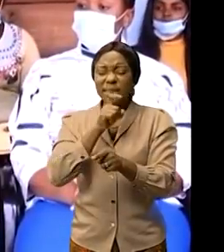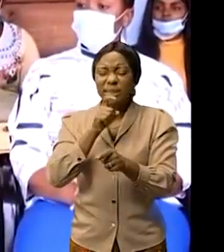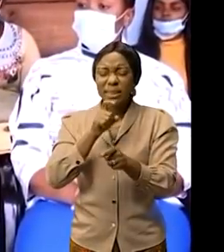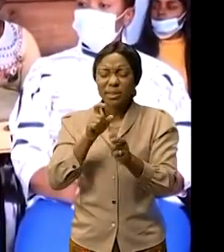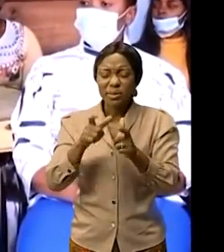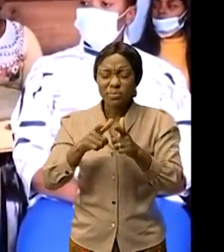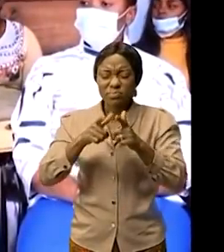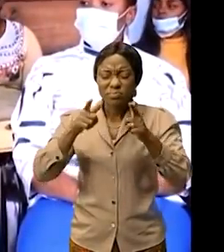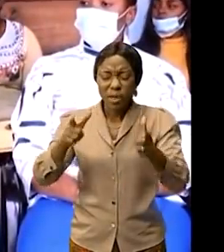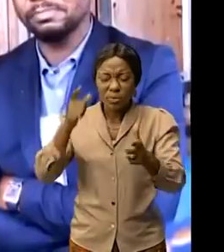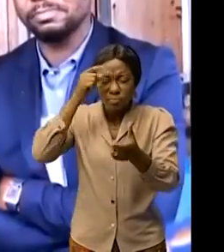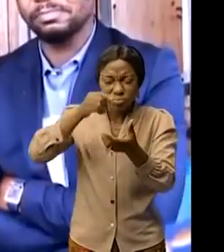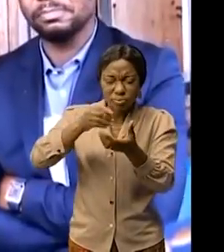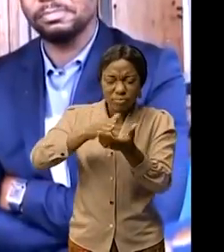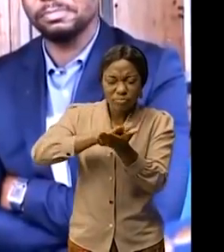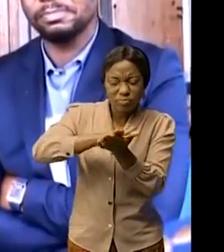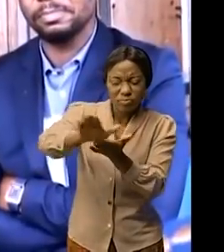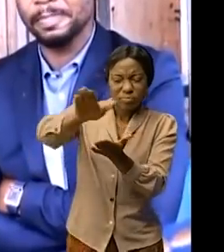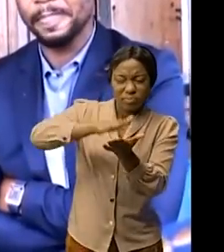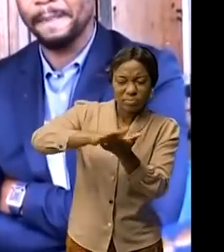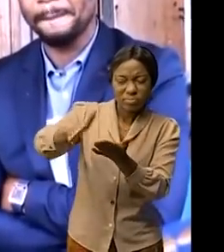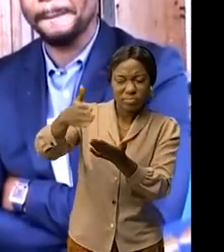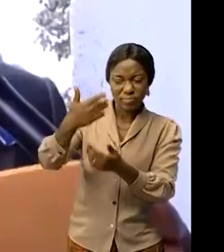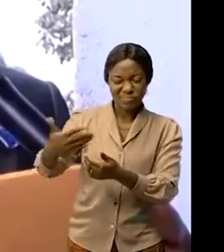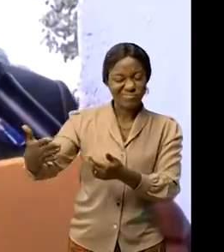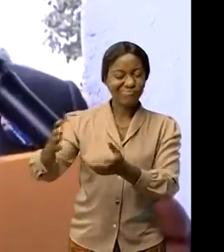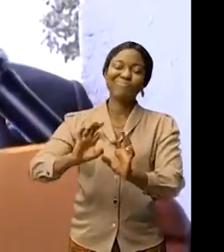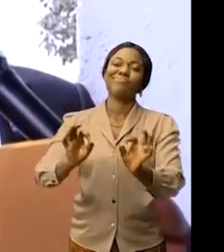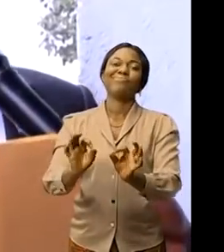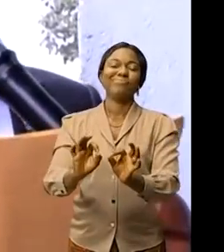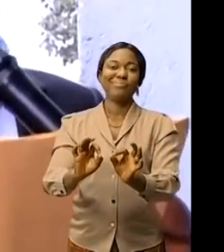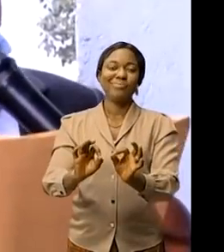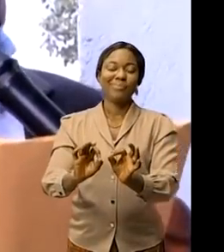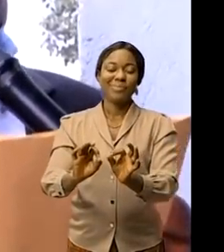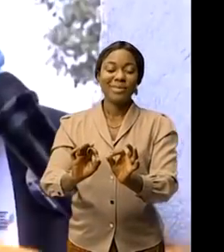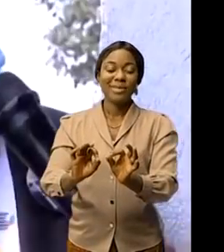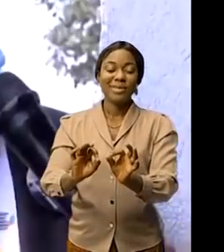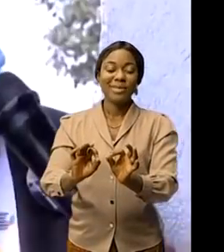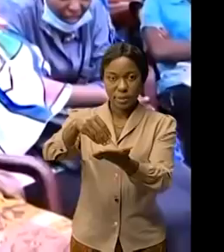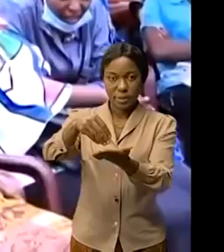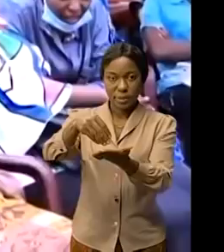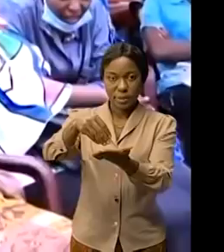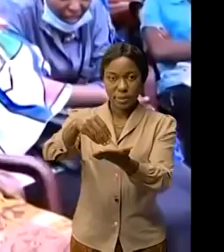monsieur le gouverneur qui fait que la régie soit en cours des imprimés non-obstard